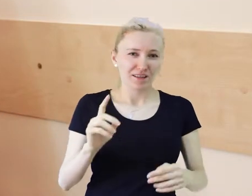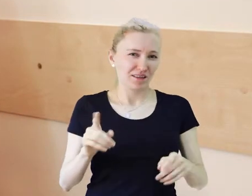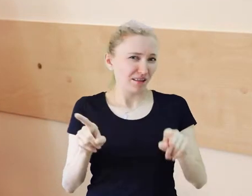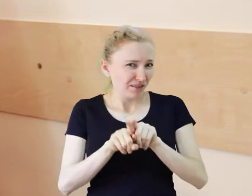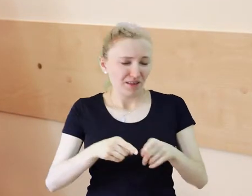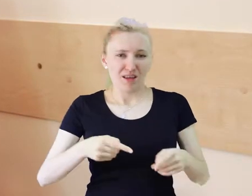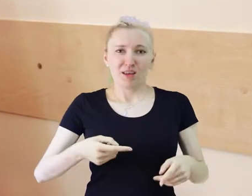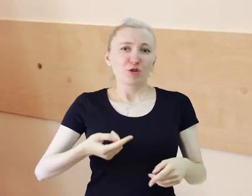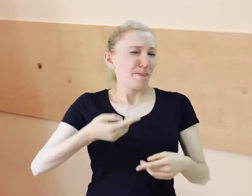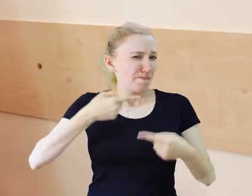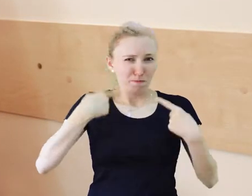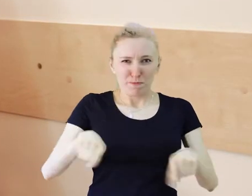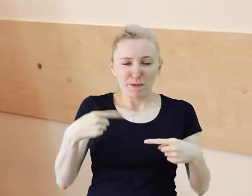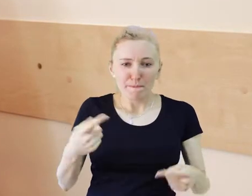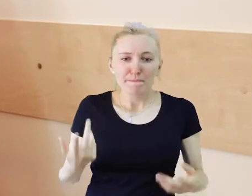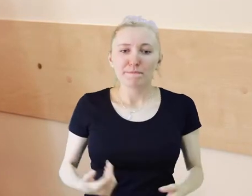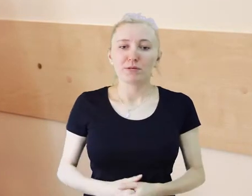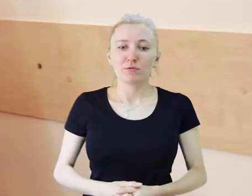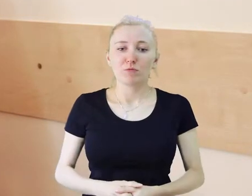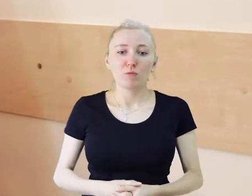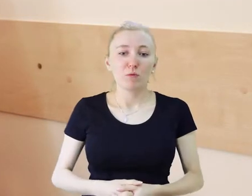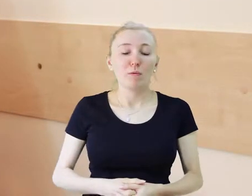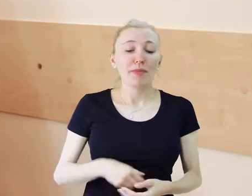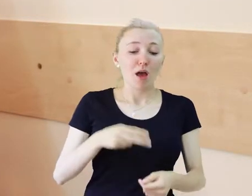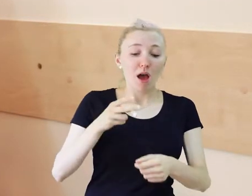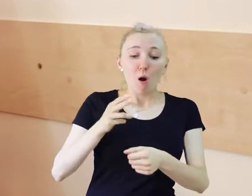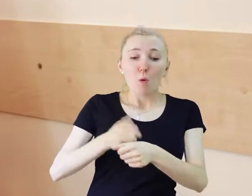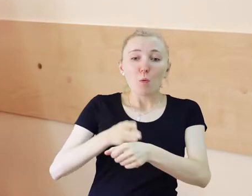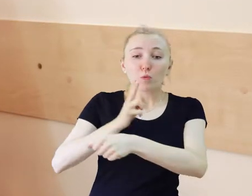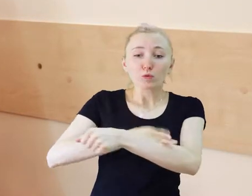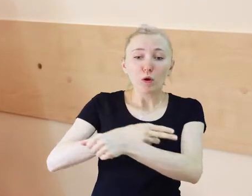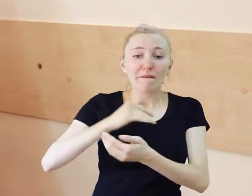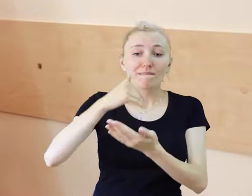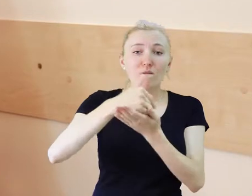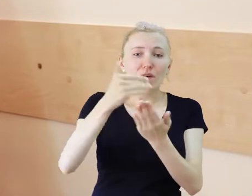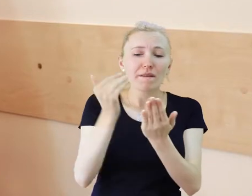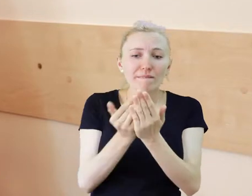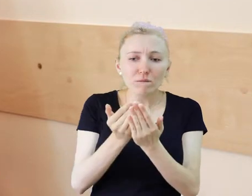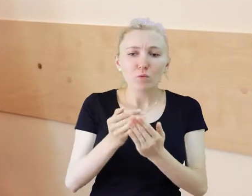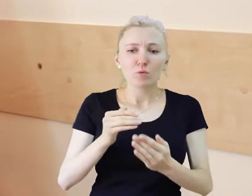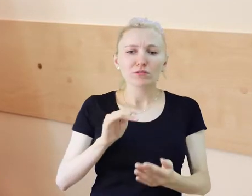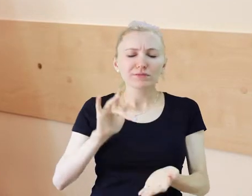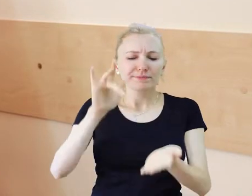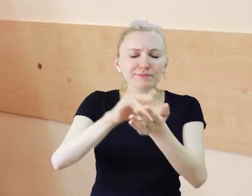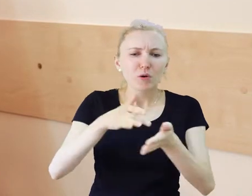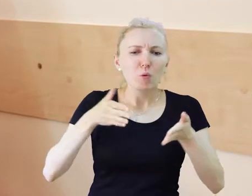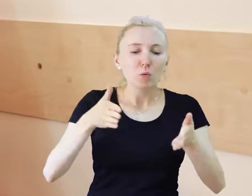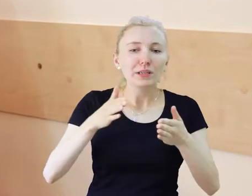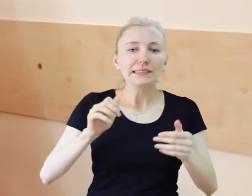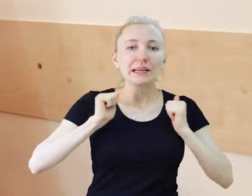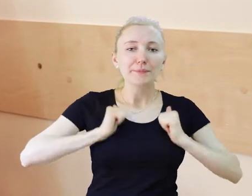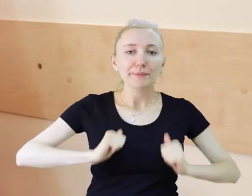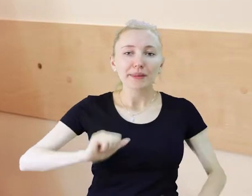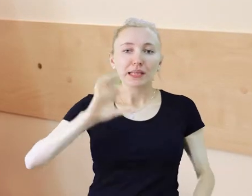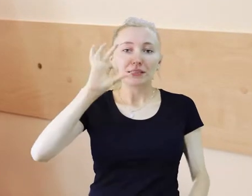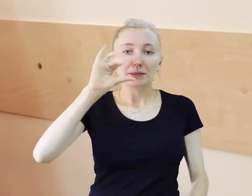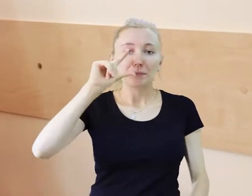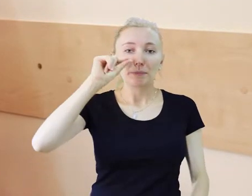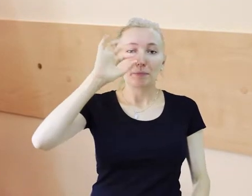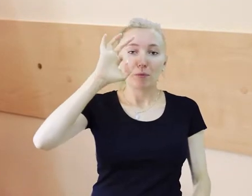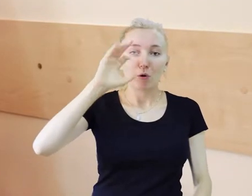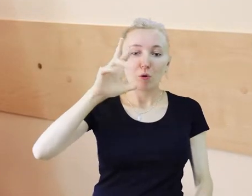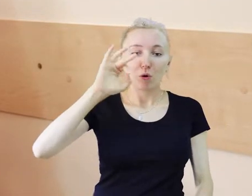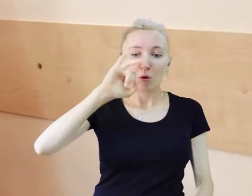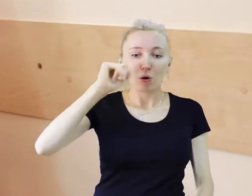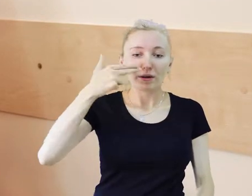schodków. Wtedy ani podjazdu, ani windy nic nie było. Do Urzędu Wojewódzkiego